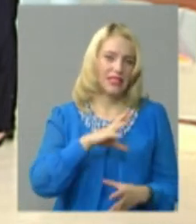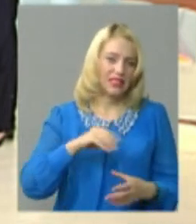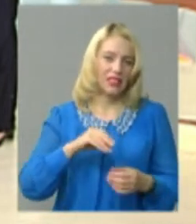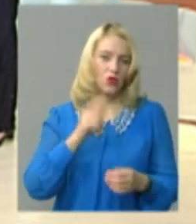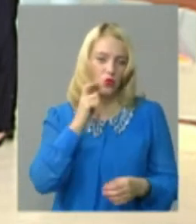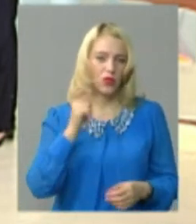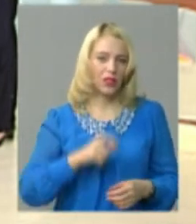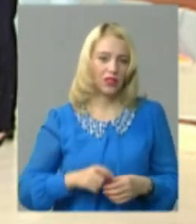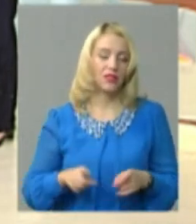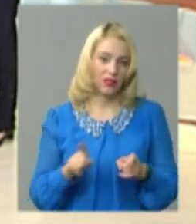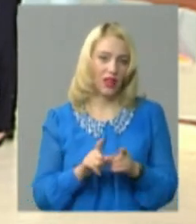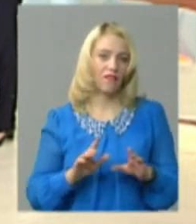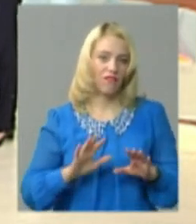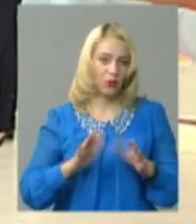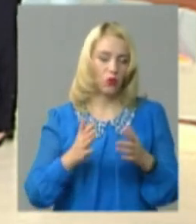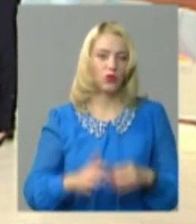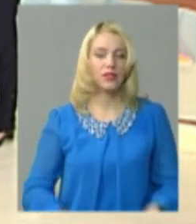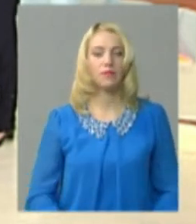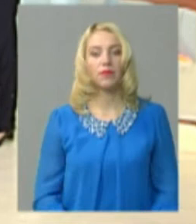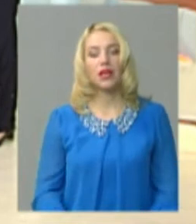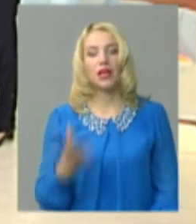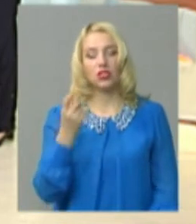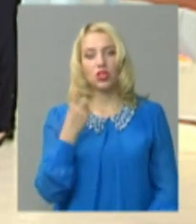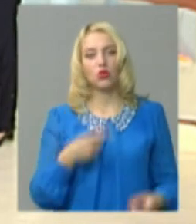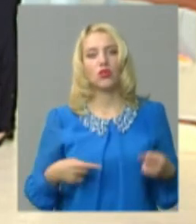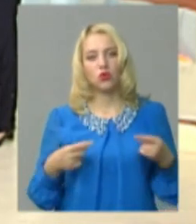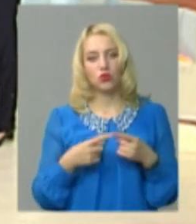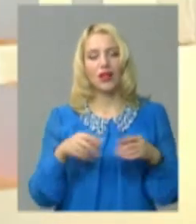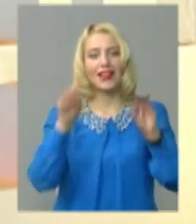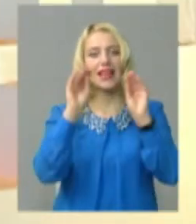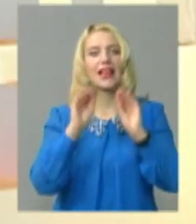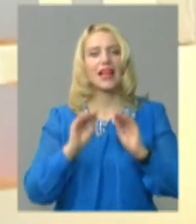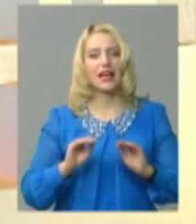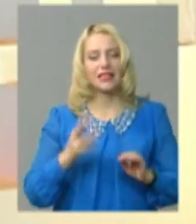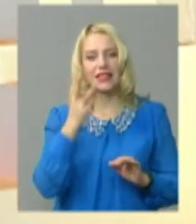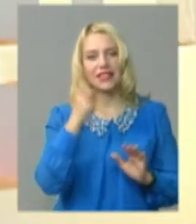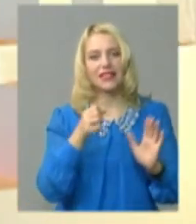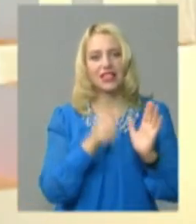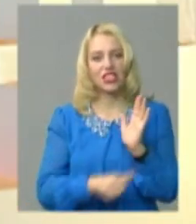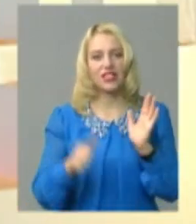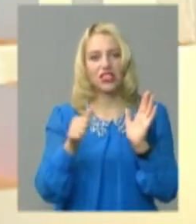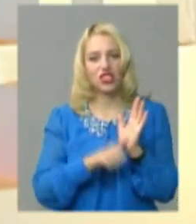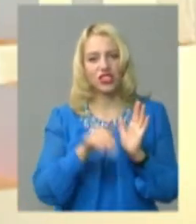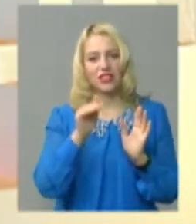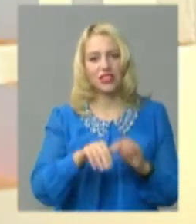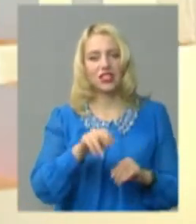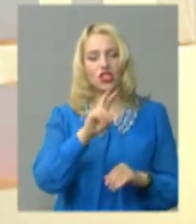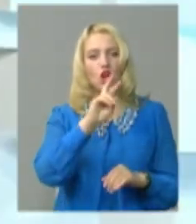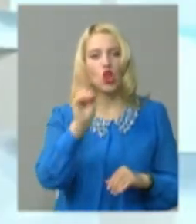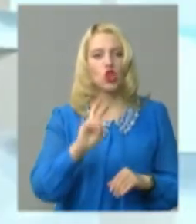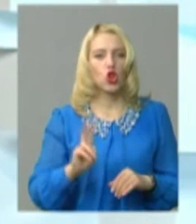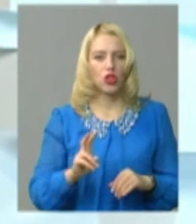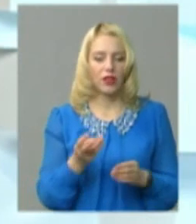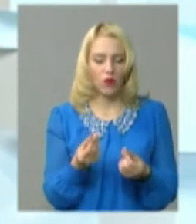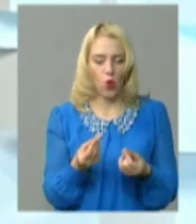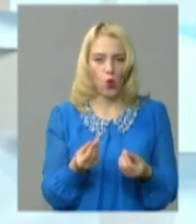по Україні. Так і відбулося. Зрозуміло, і ще одне уточнення стосовно декларації – 366 тисяч доларів готівкою.